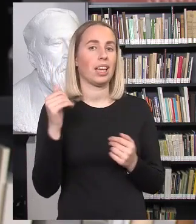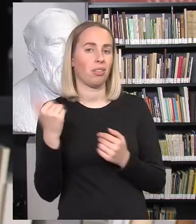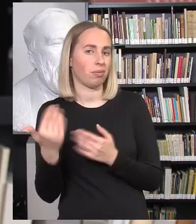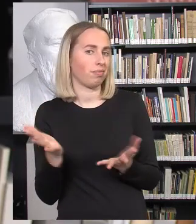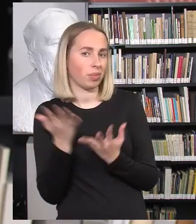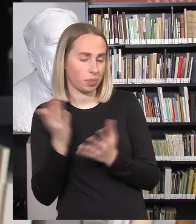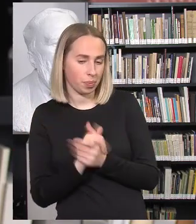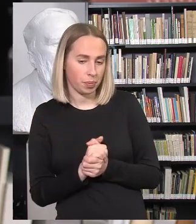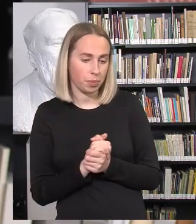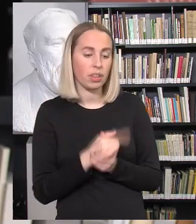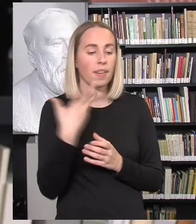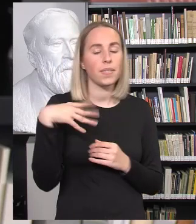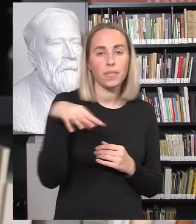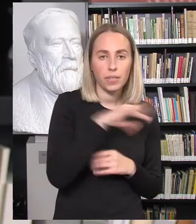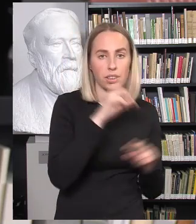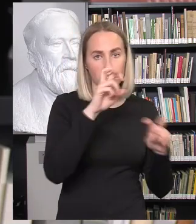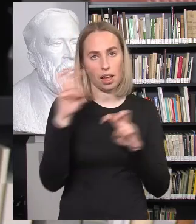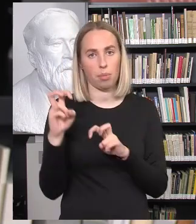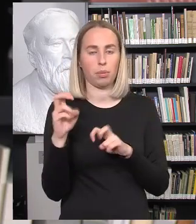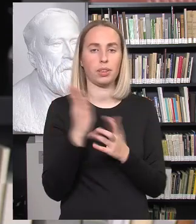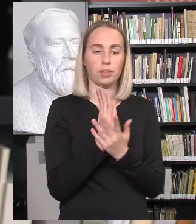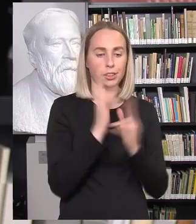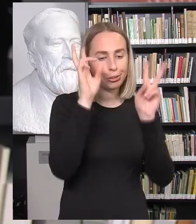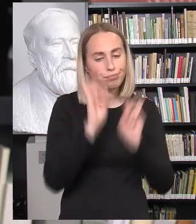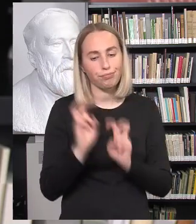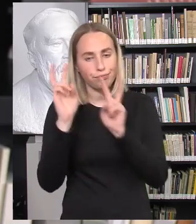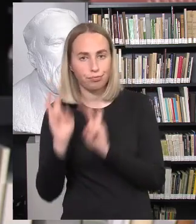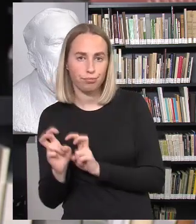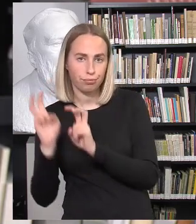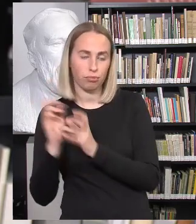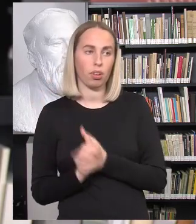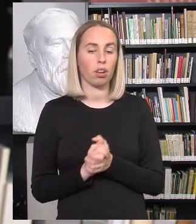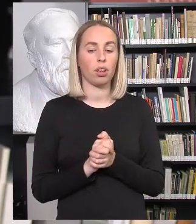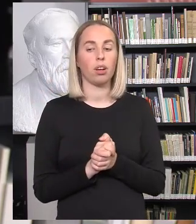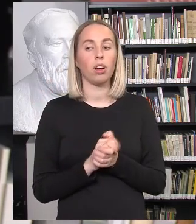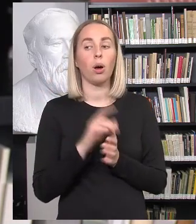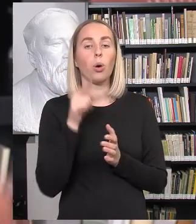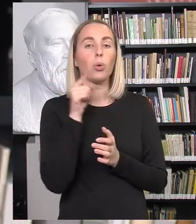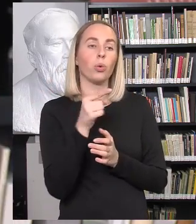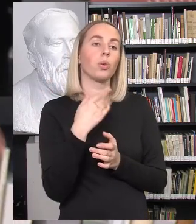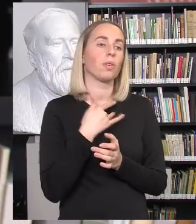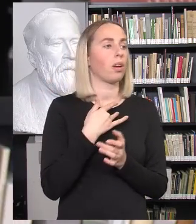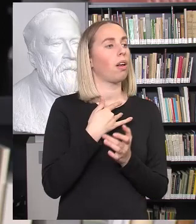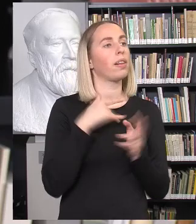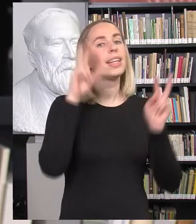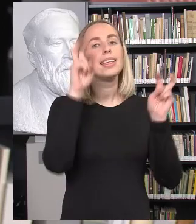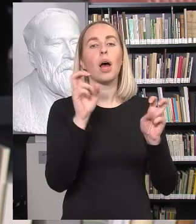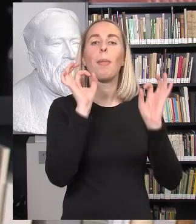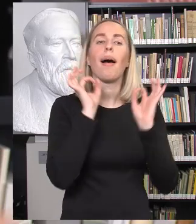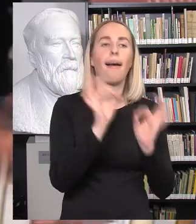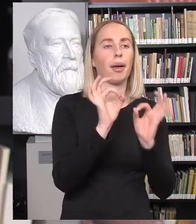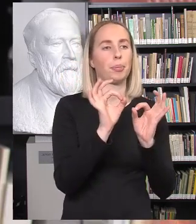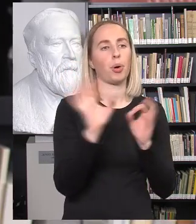prate, jos yra gvildenamos. Ir yra, na, galbūt jūs nerasite tokios konkrečiai temos, ar ne,